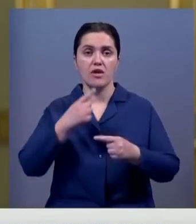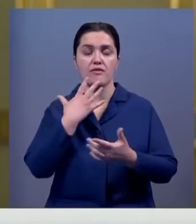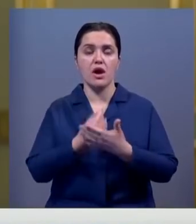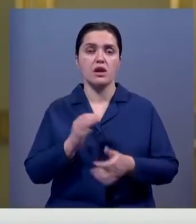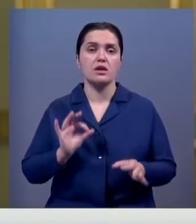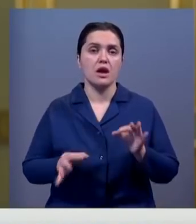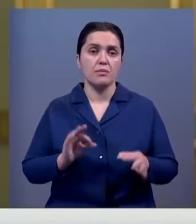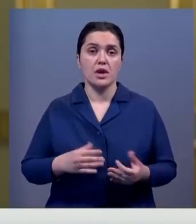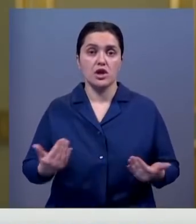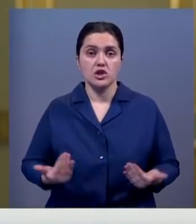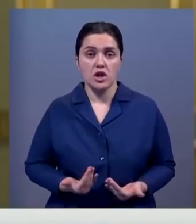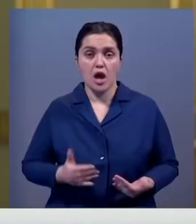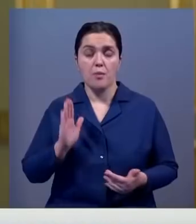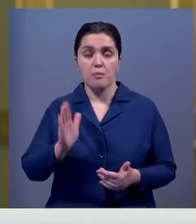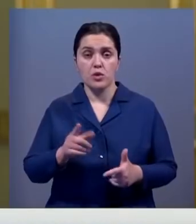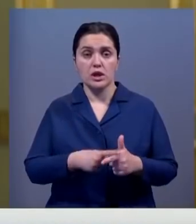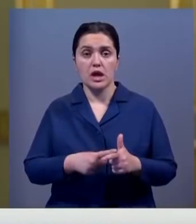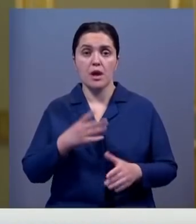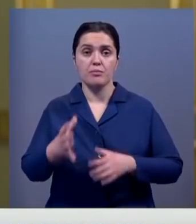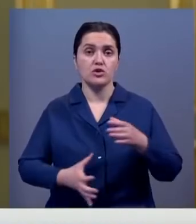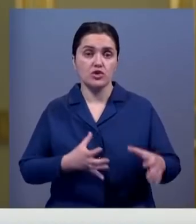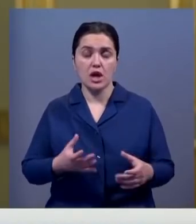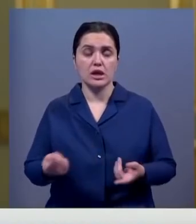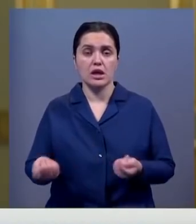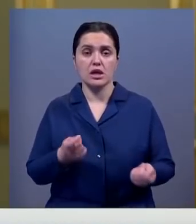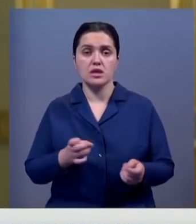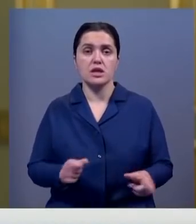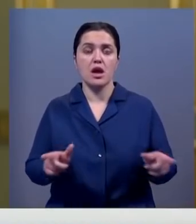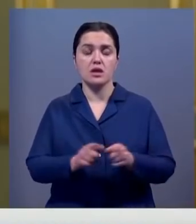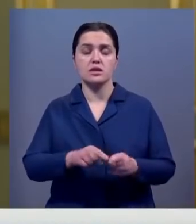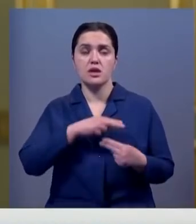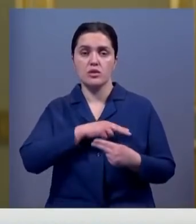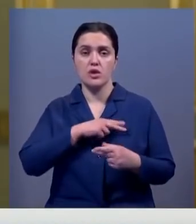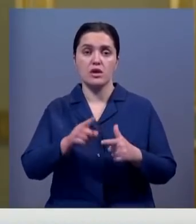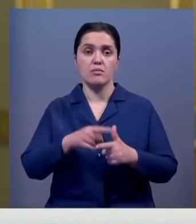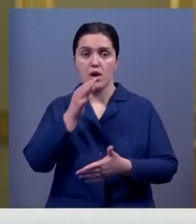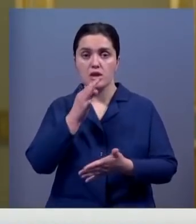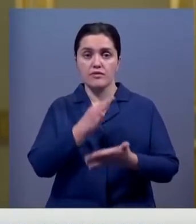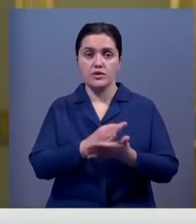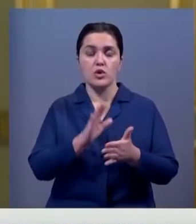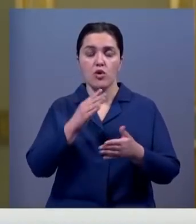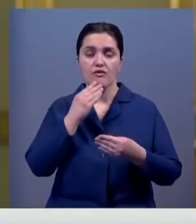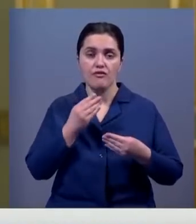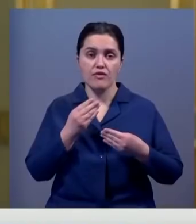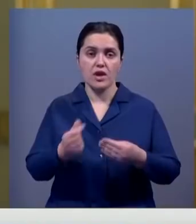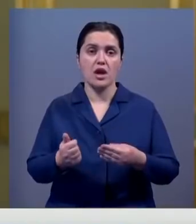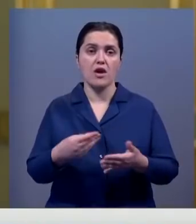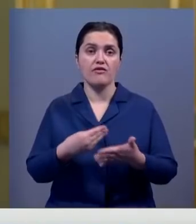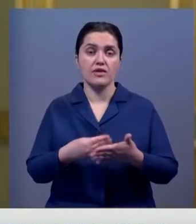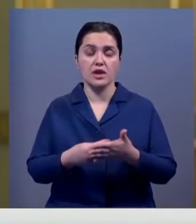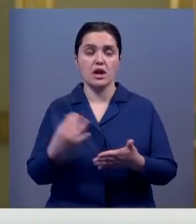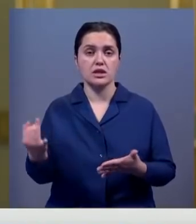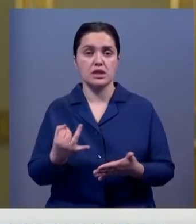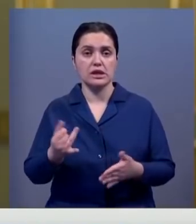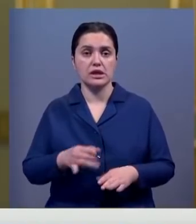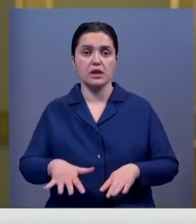нормальной жизни? Будет ли международная координация основана на сотрудничестве? Или будет отвечать логике влияния, финансовых интересов